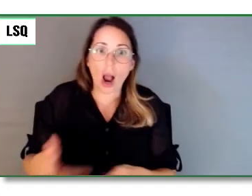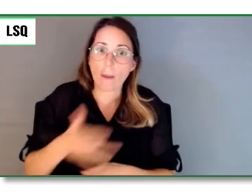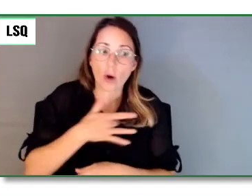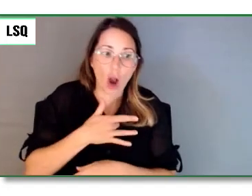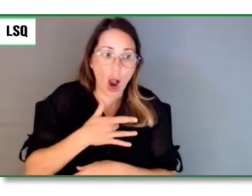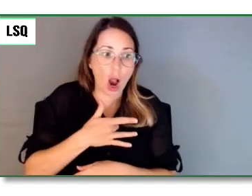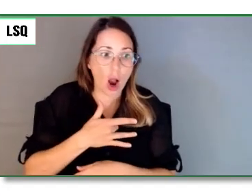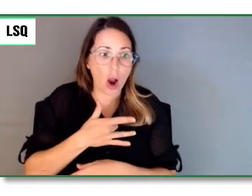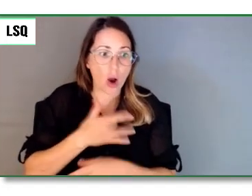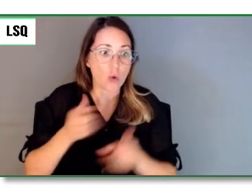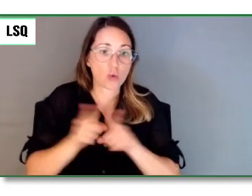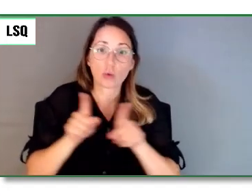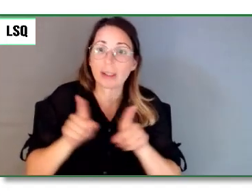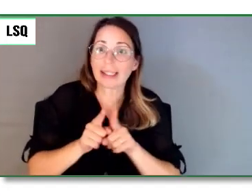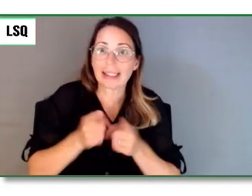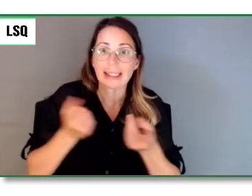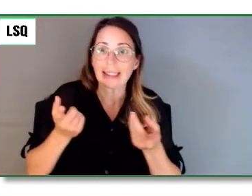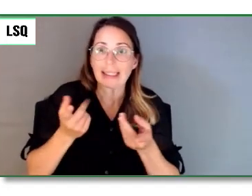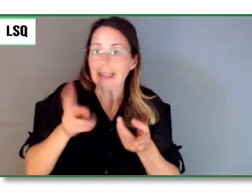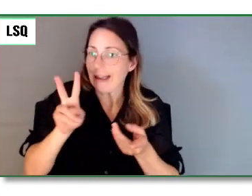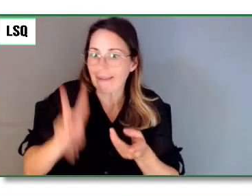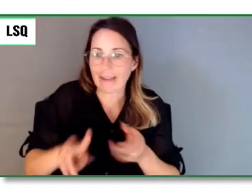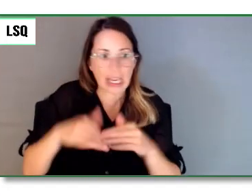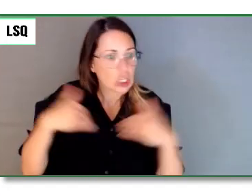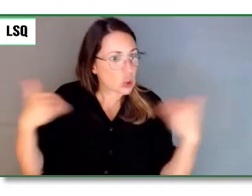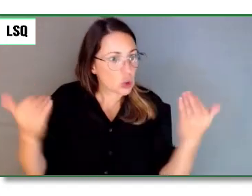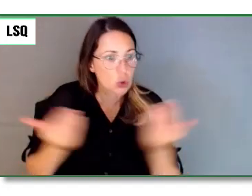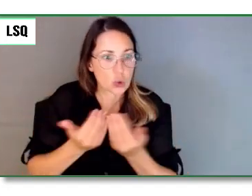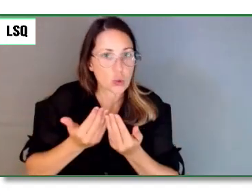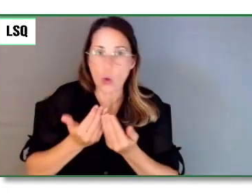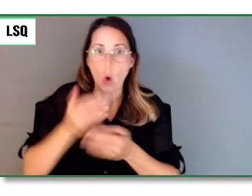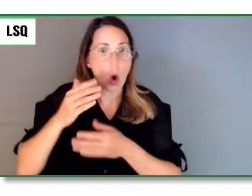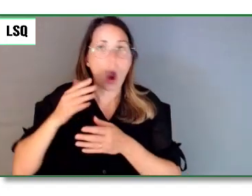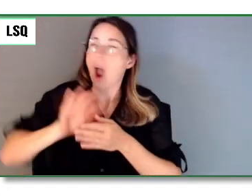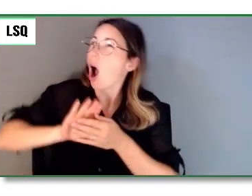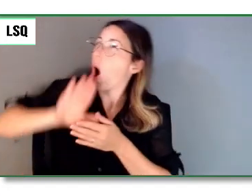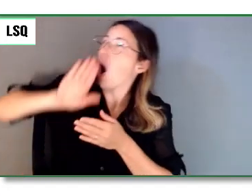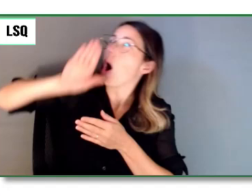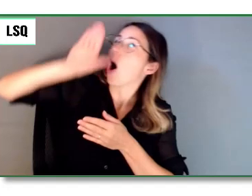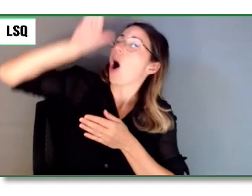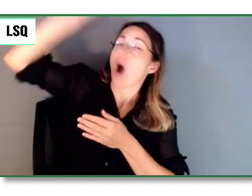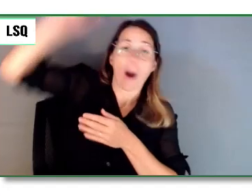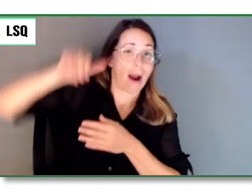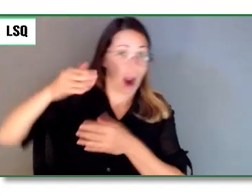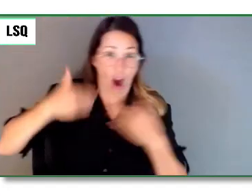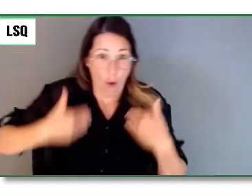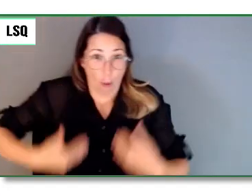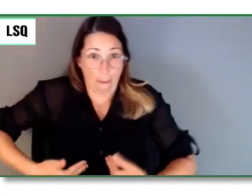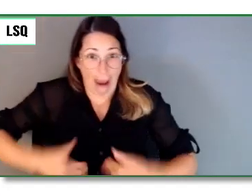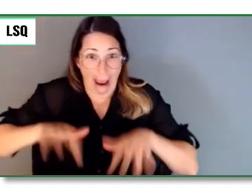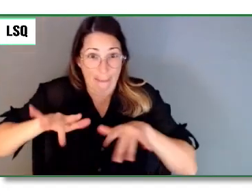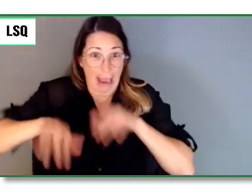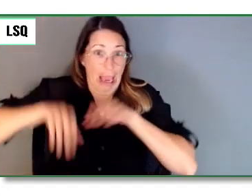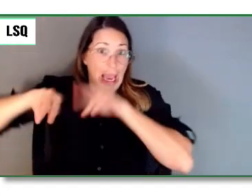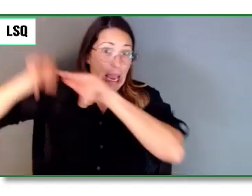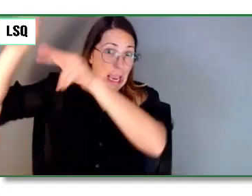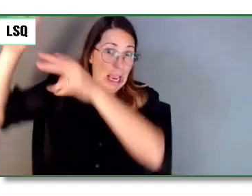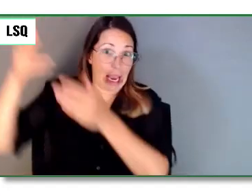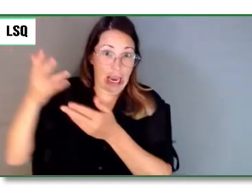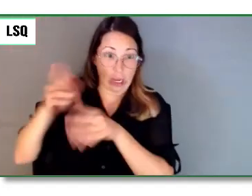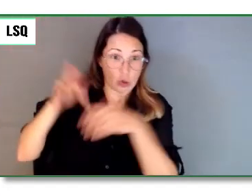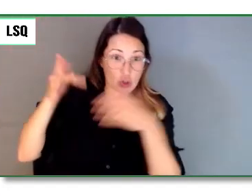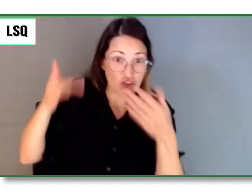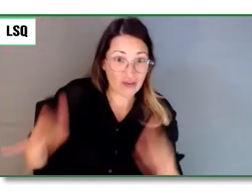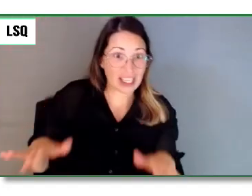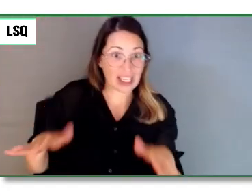généralement si désiré de faire cette autre fouille? Ces millions d'indolants nés sur des roues et nourris à l'essence, ceux qui attendent et exigent des routes